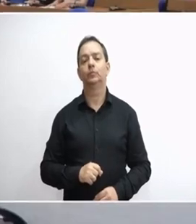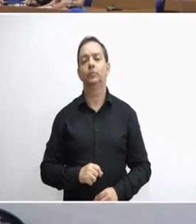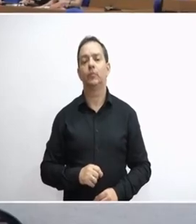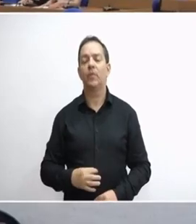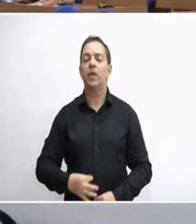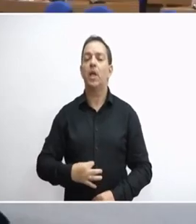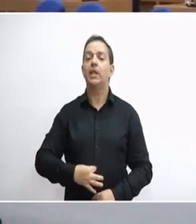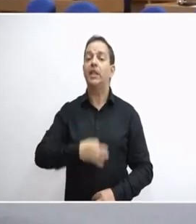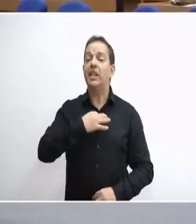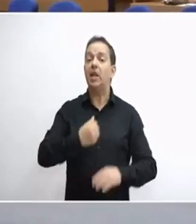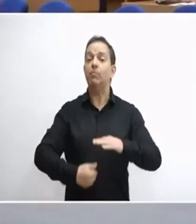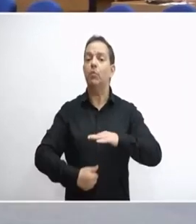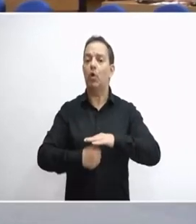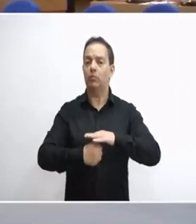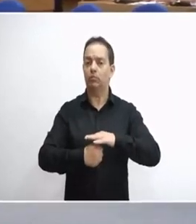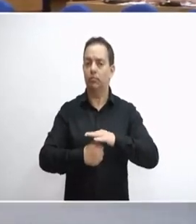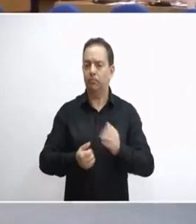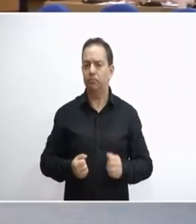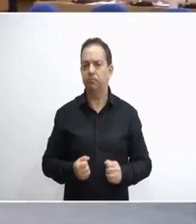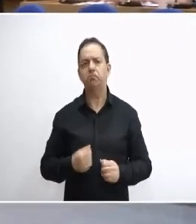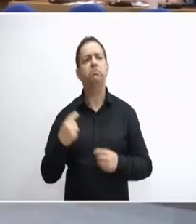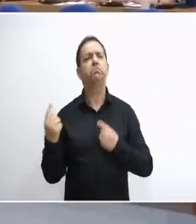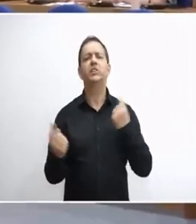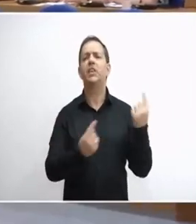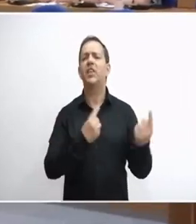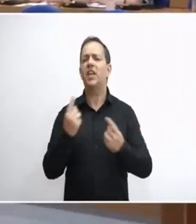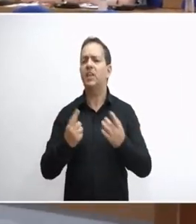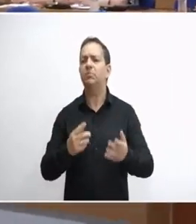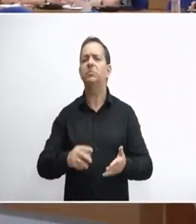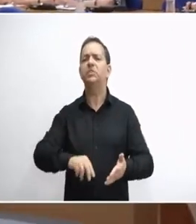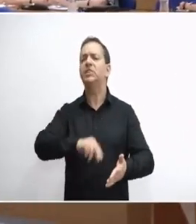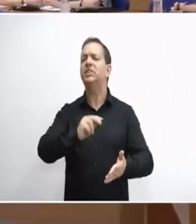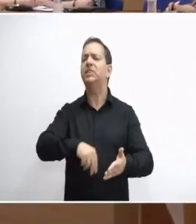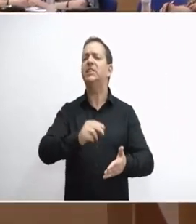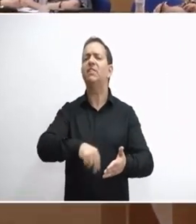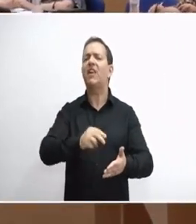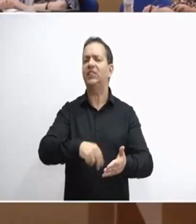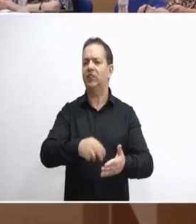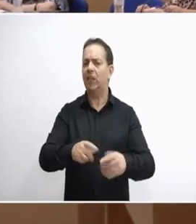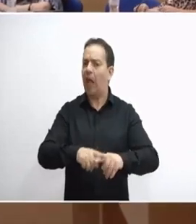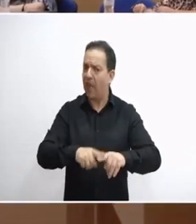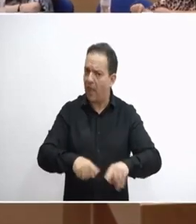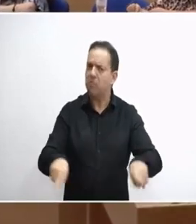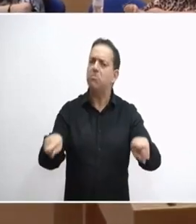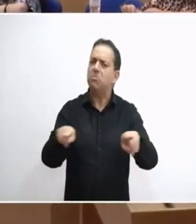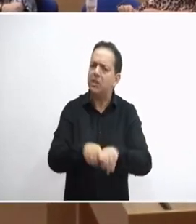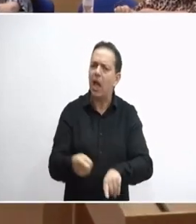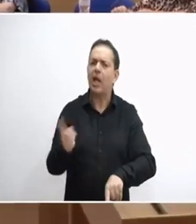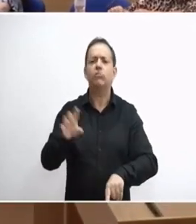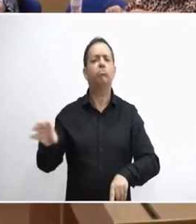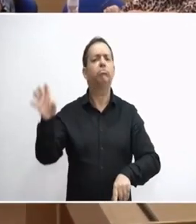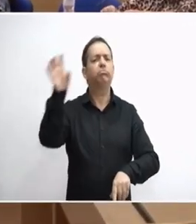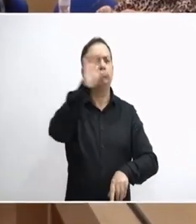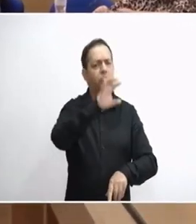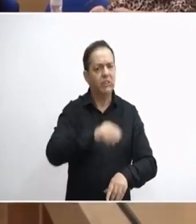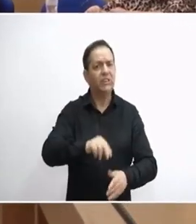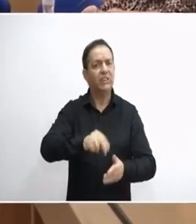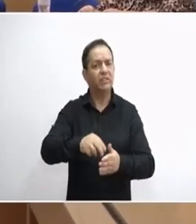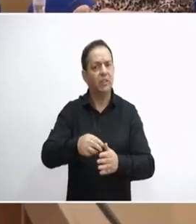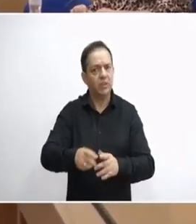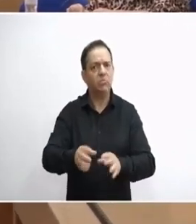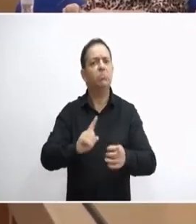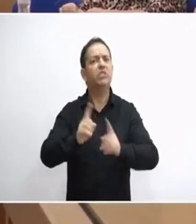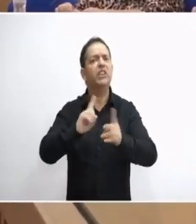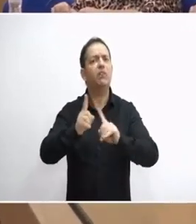Κύριε Πρόεδρε, οι συνθήκες και οι συμβάσεις που έχει υπογράψει η Ελλάδα μαζί με άλλες χώρες λειτουργούν στο ακέραιο των